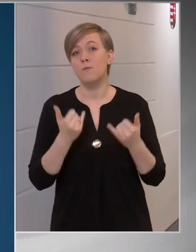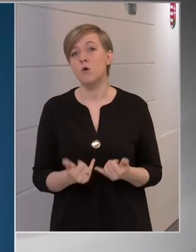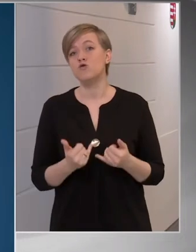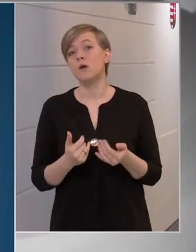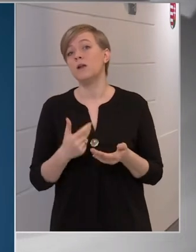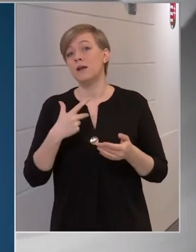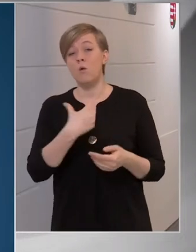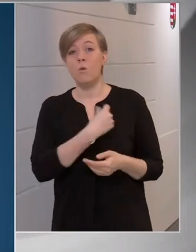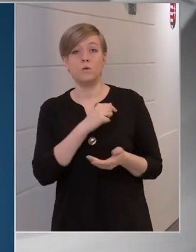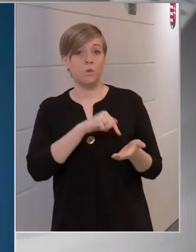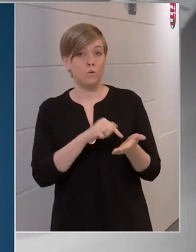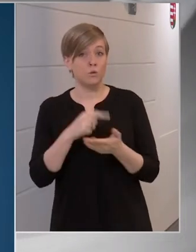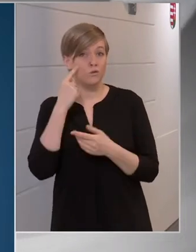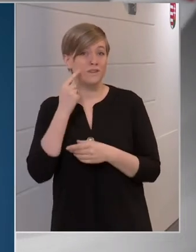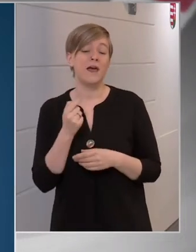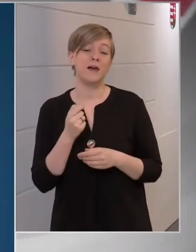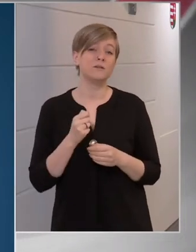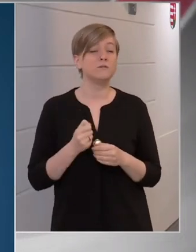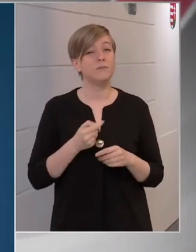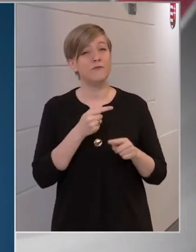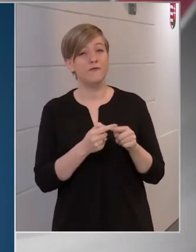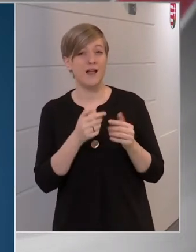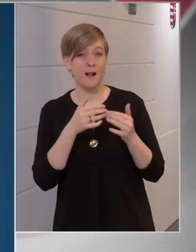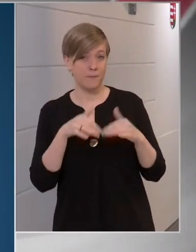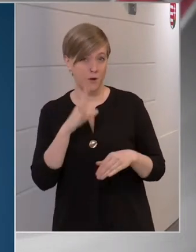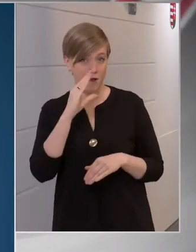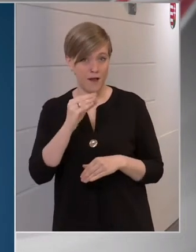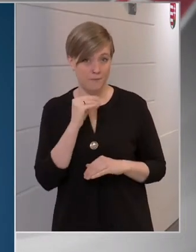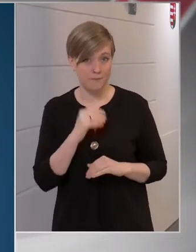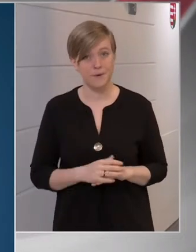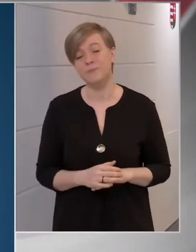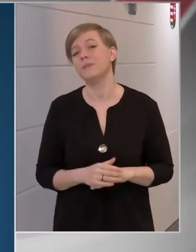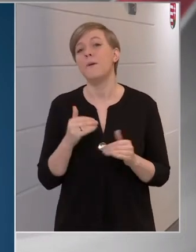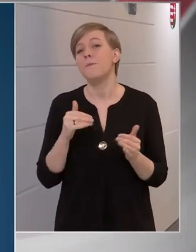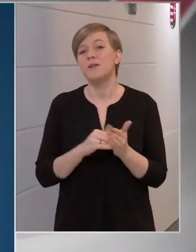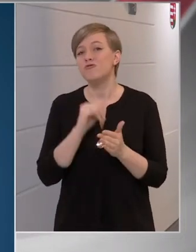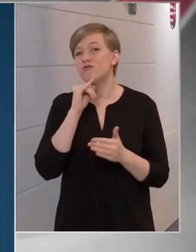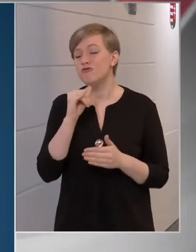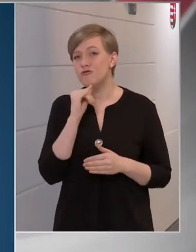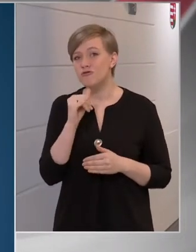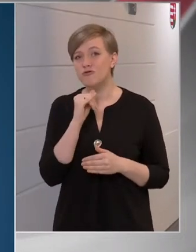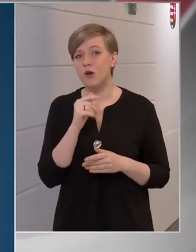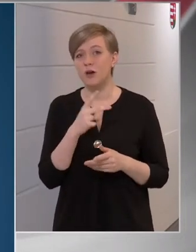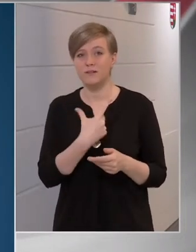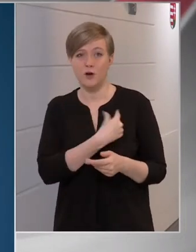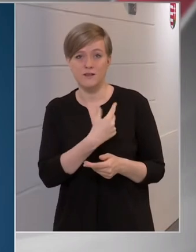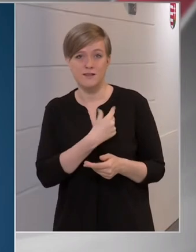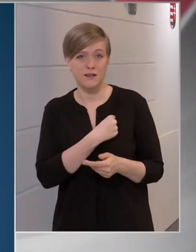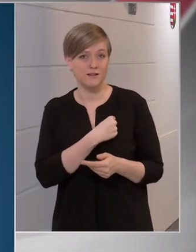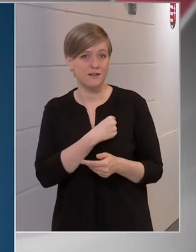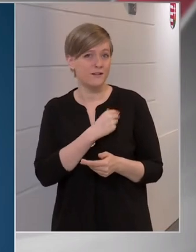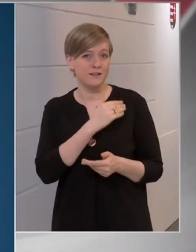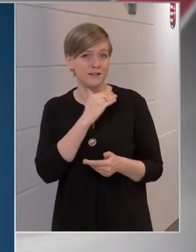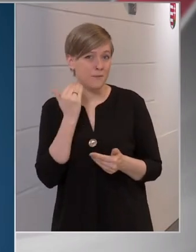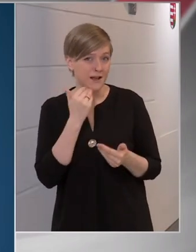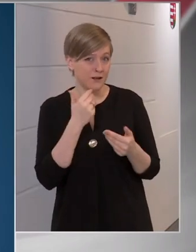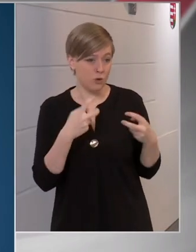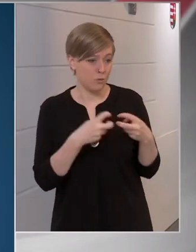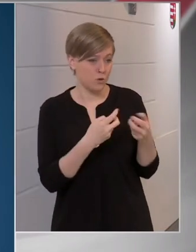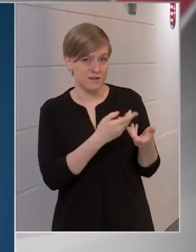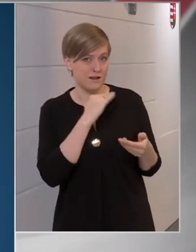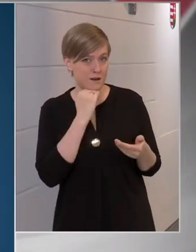félmillió embert be tudnánk oltani. De még úgy sincs elég vakcina, hogy mi nem elégedtünk meg a büsszeri vakcina